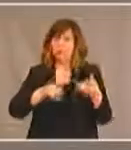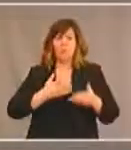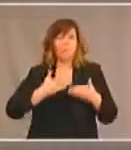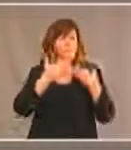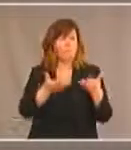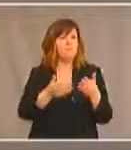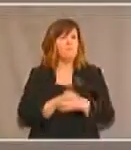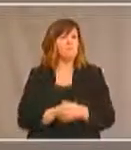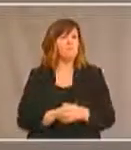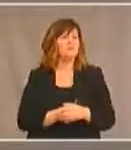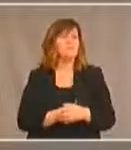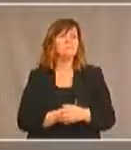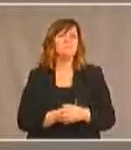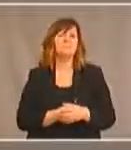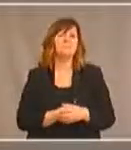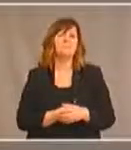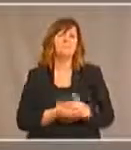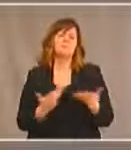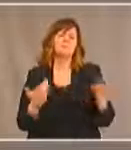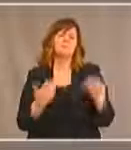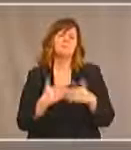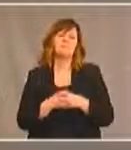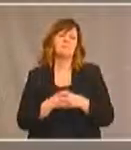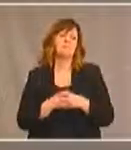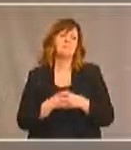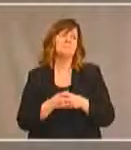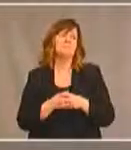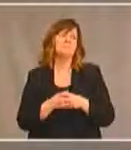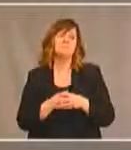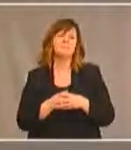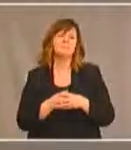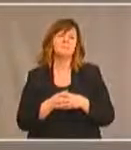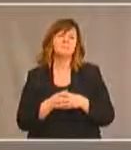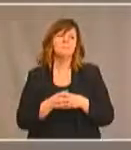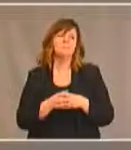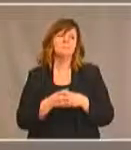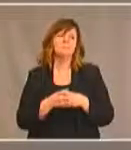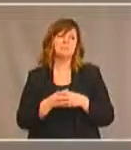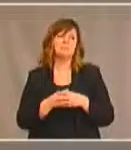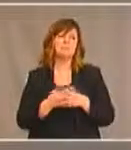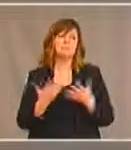avoir un processus qui réussisse. Le respect